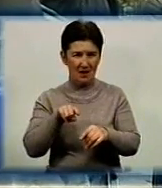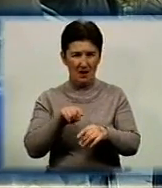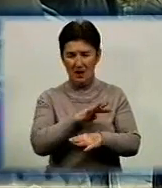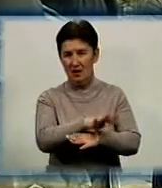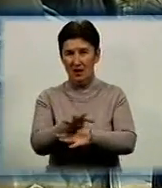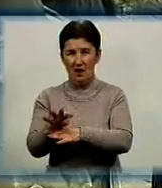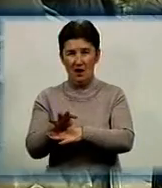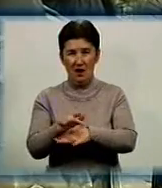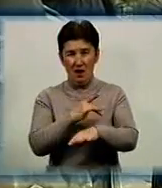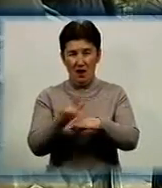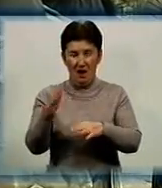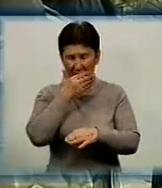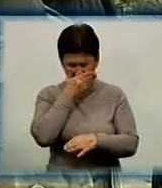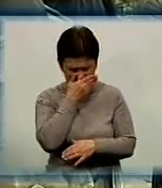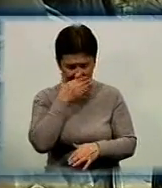немає людей.